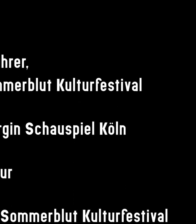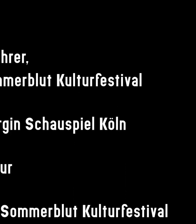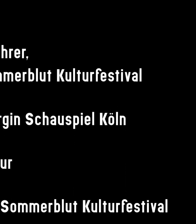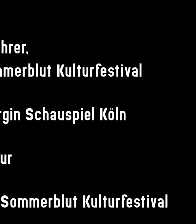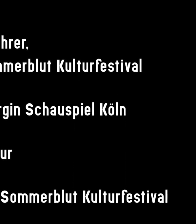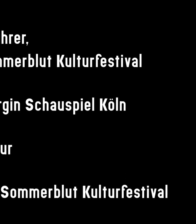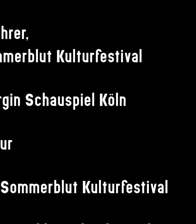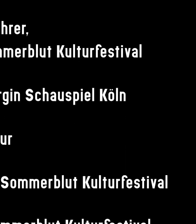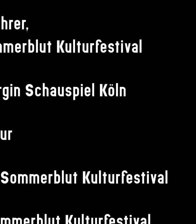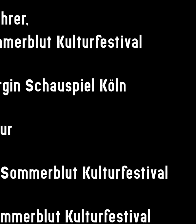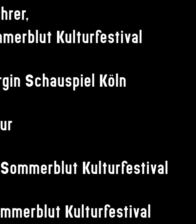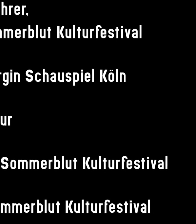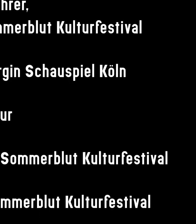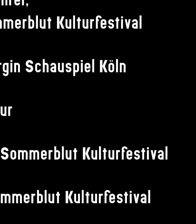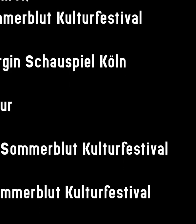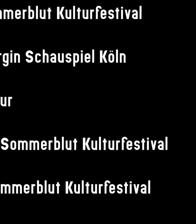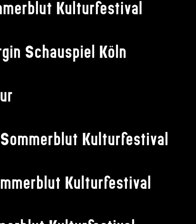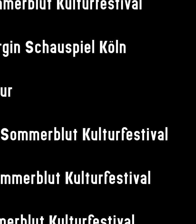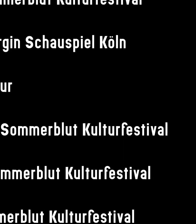Vielen Dank.